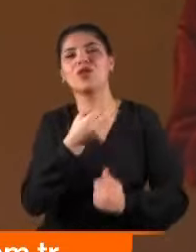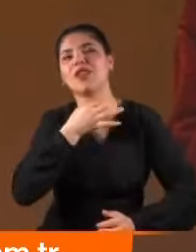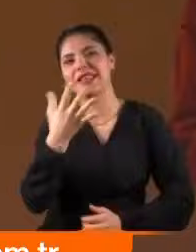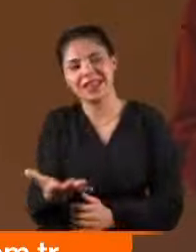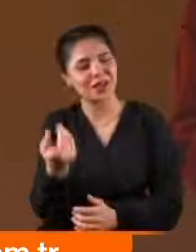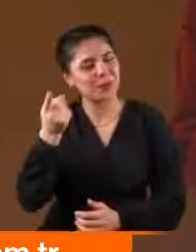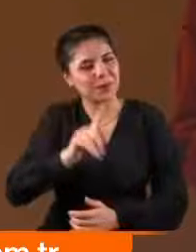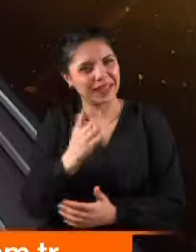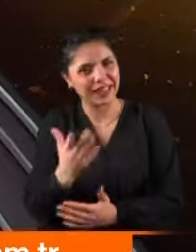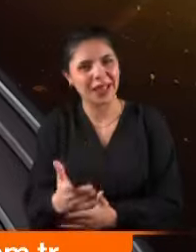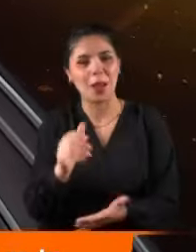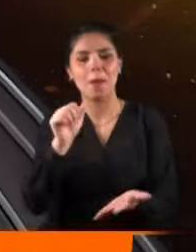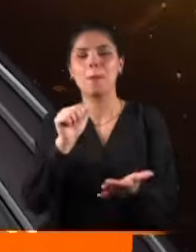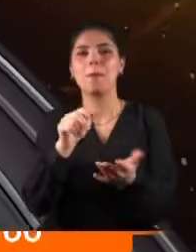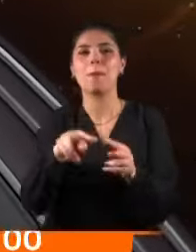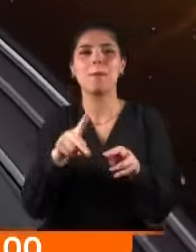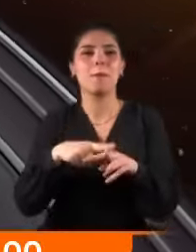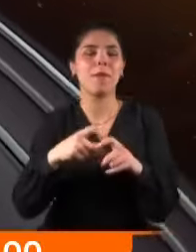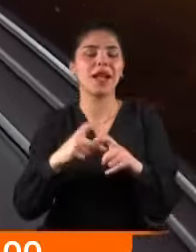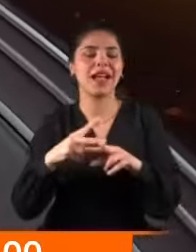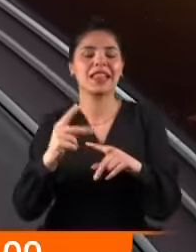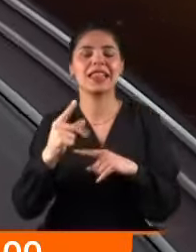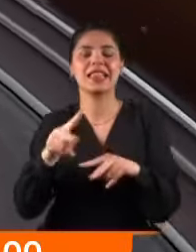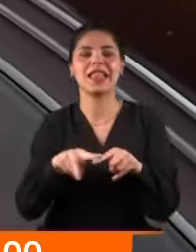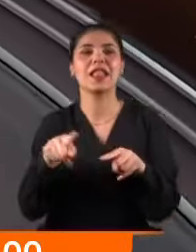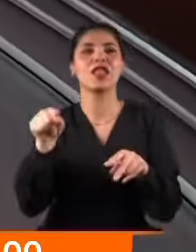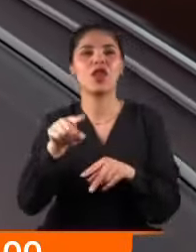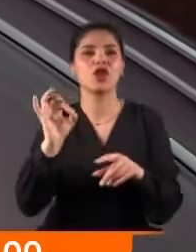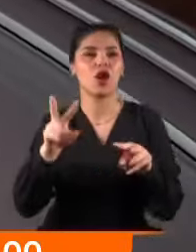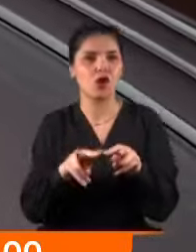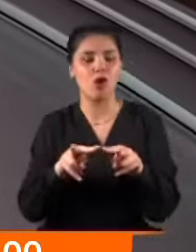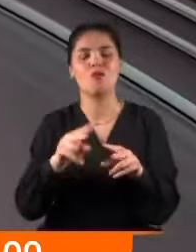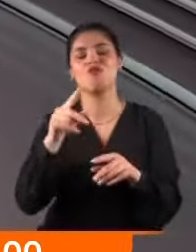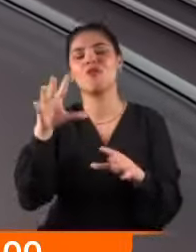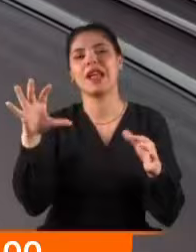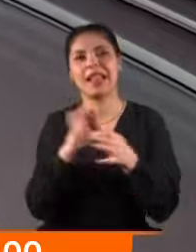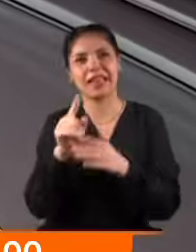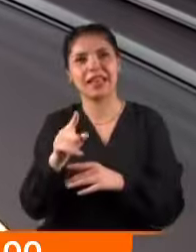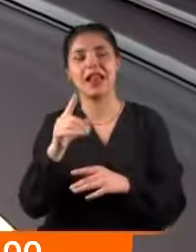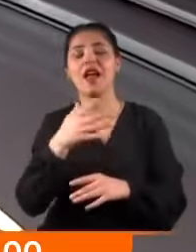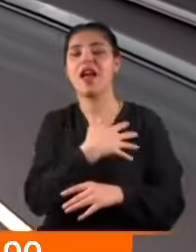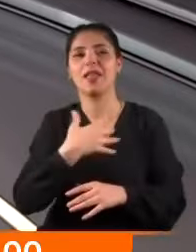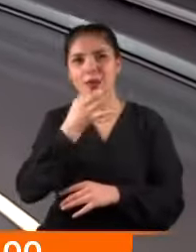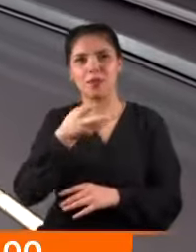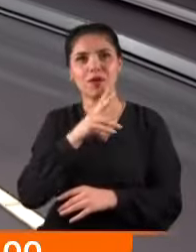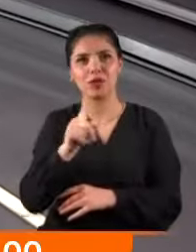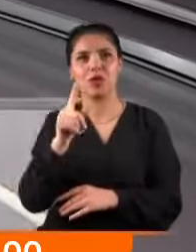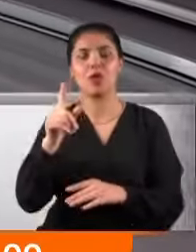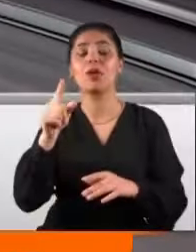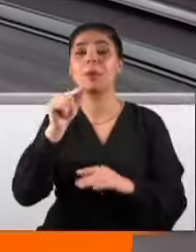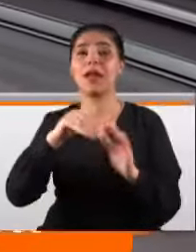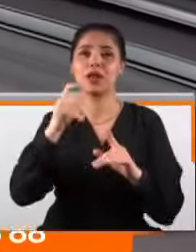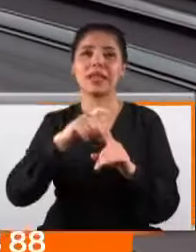Bir kez daha magazin.com ve okurlarına. Ana haberin sonuna geldik. Araya gideceğiz. Ateş kuşları birazdan